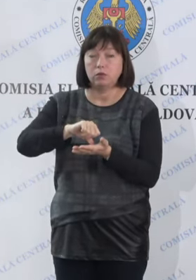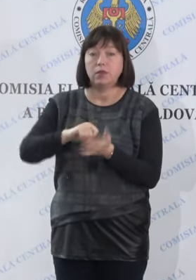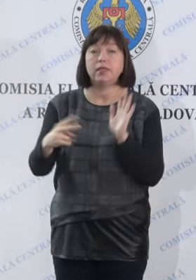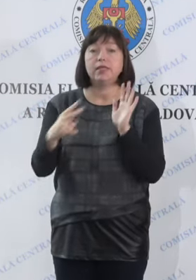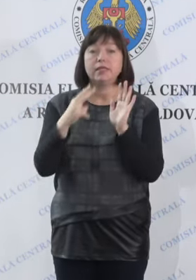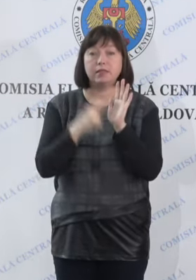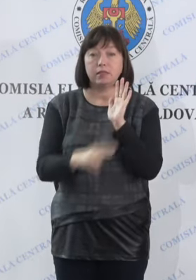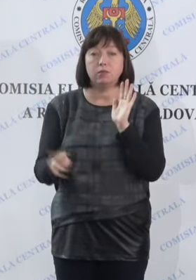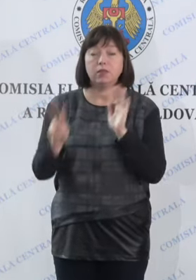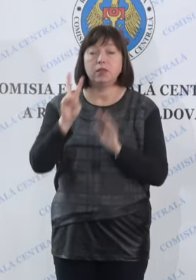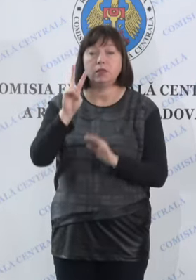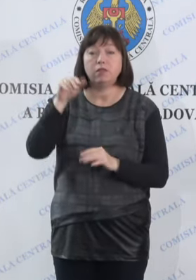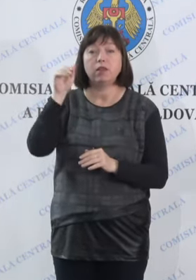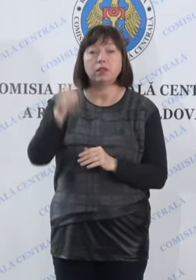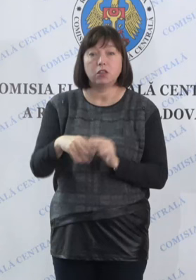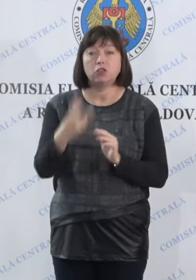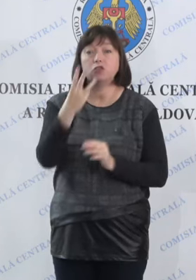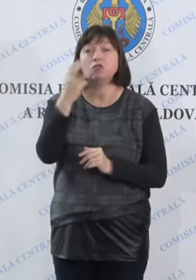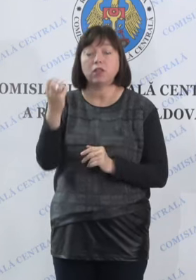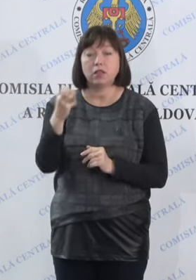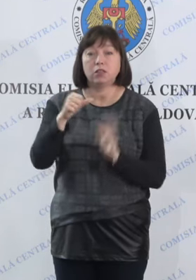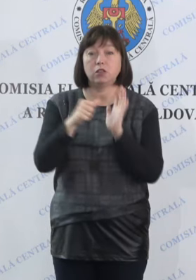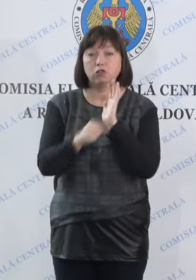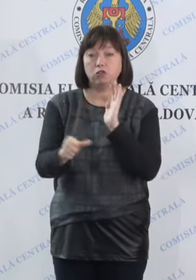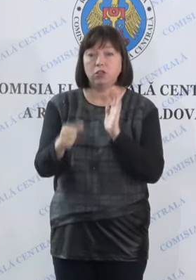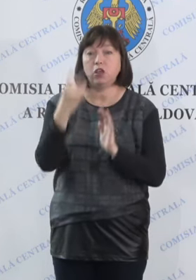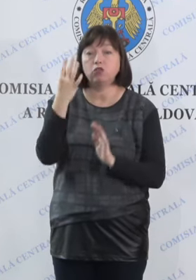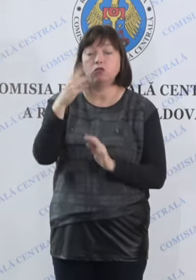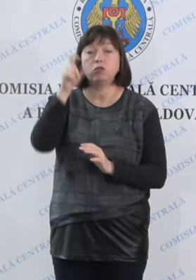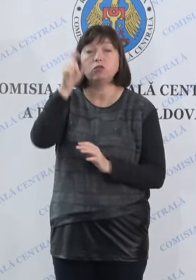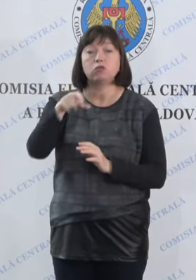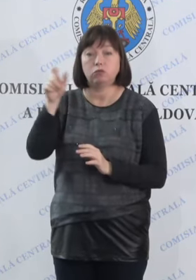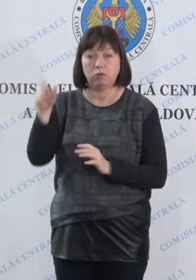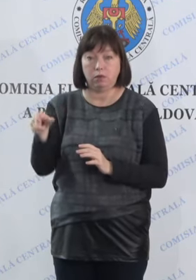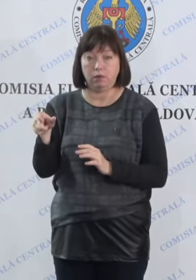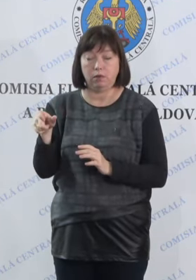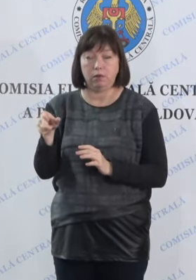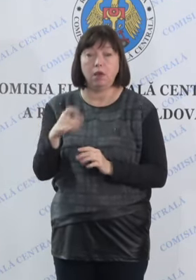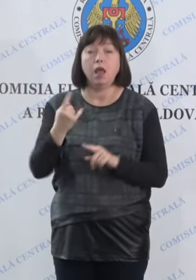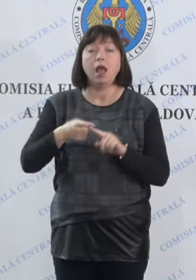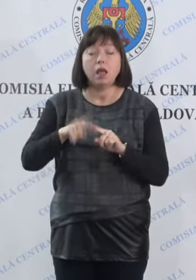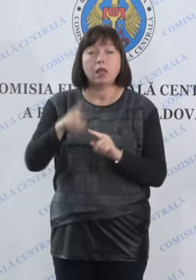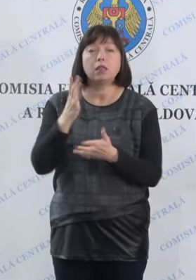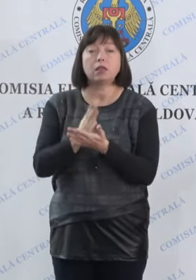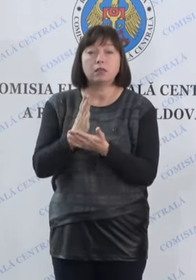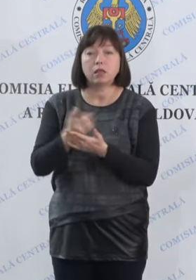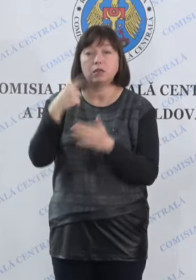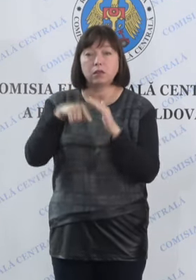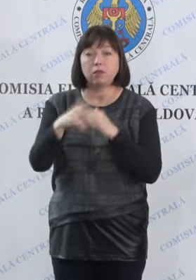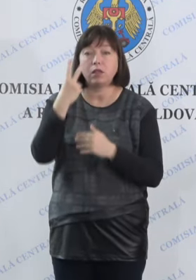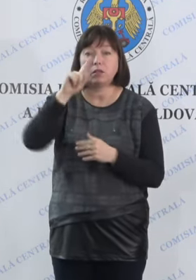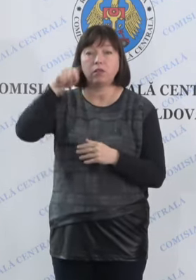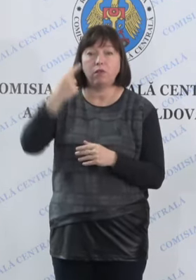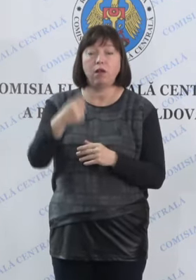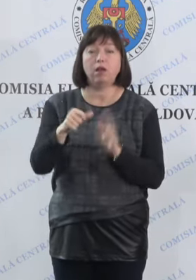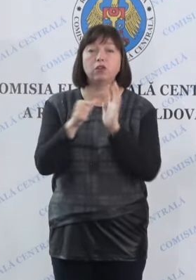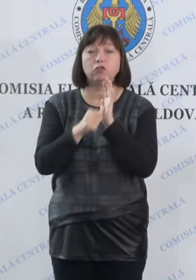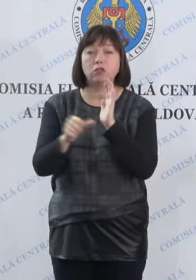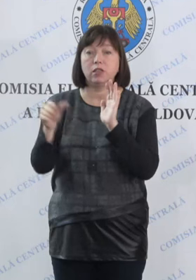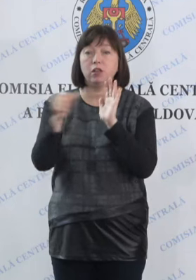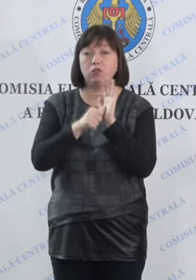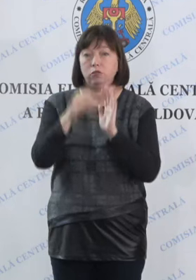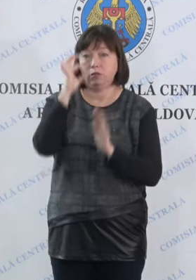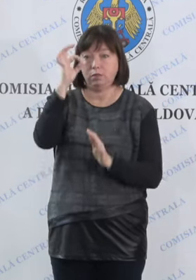72.364 de alegători, ceea ce reprezintă 2,66